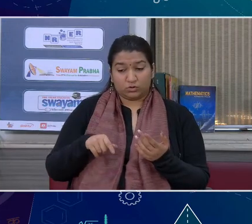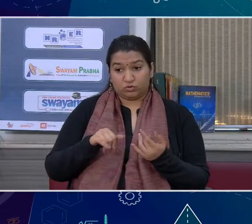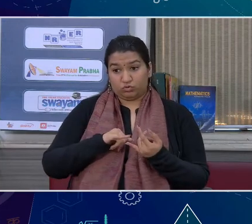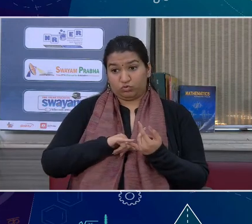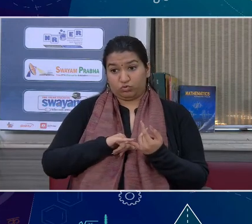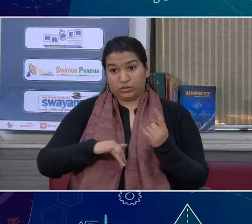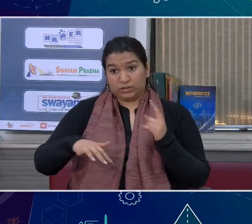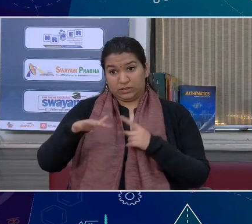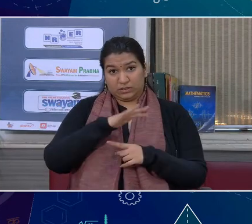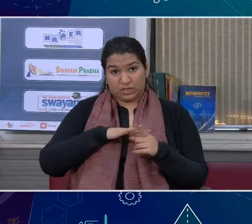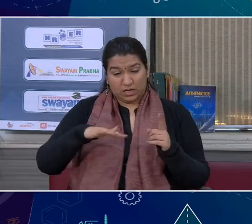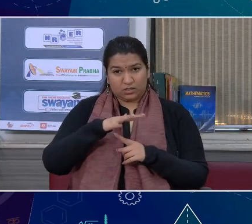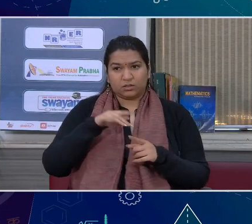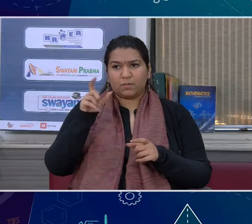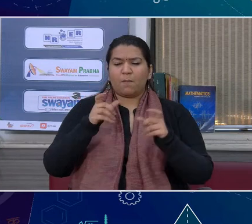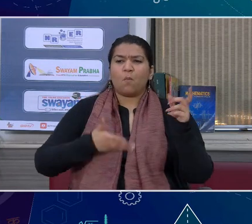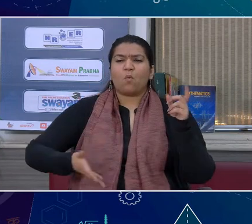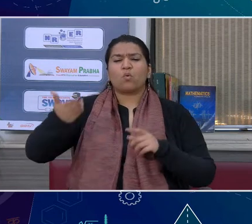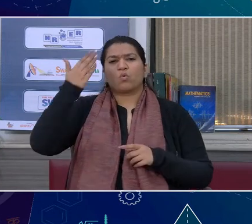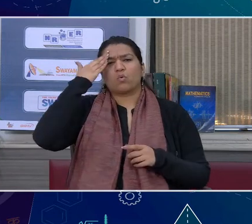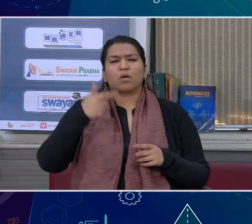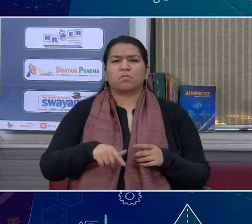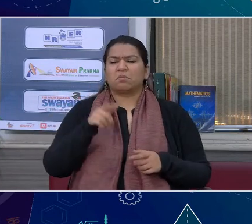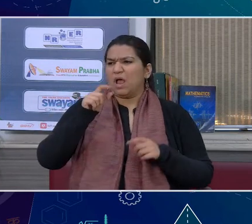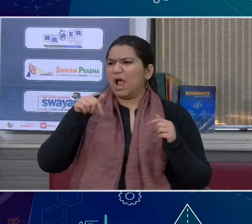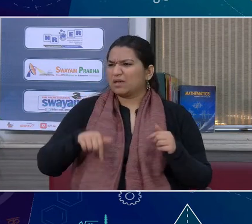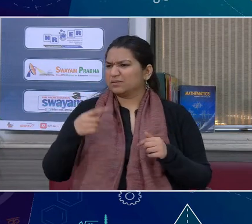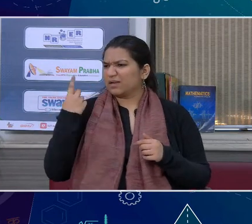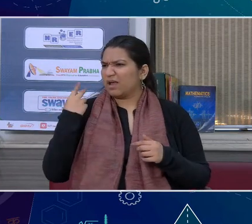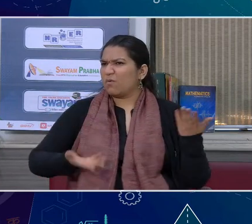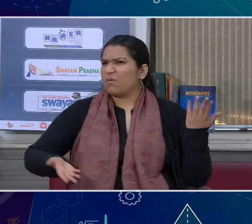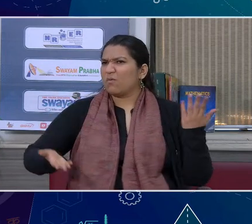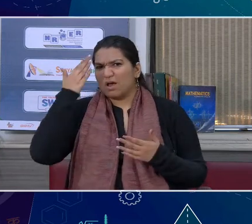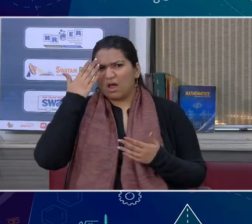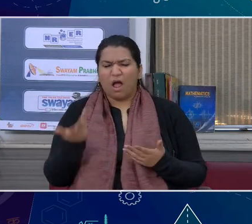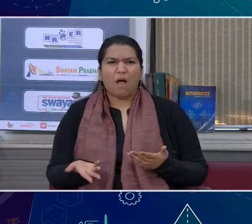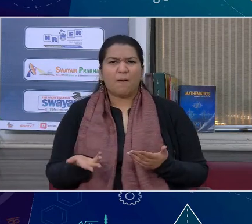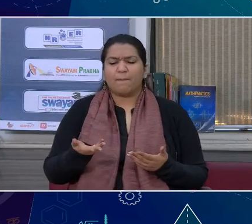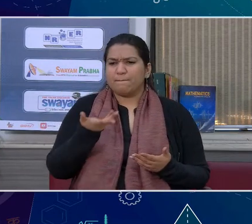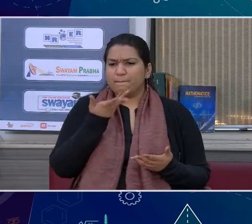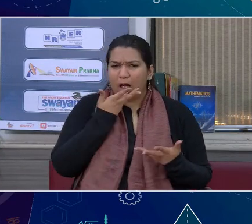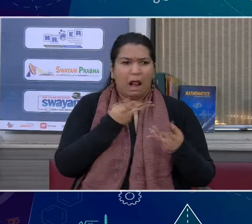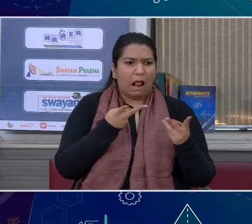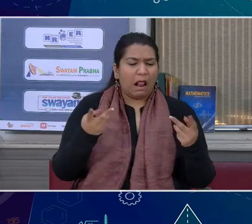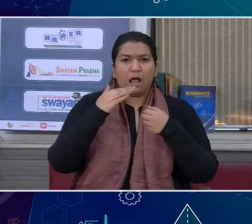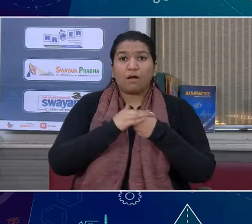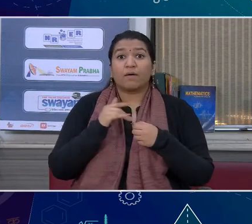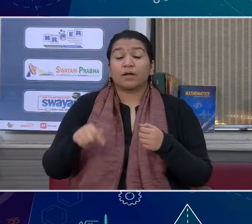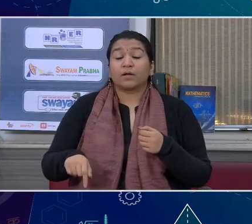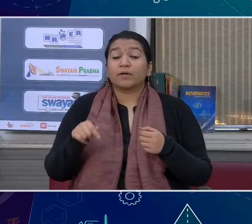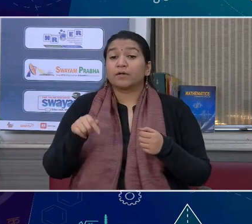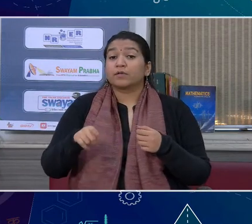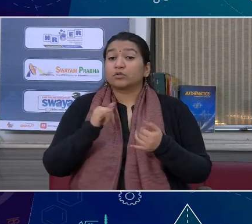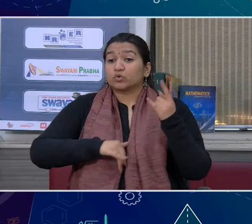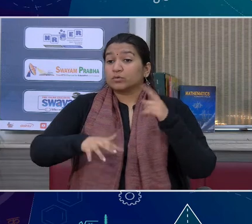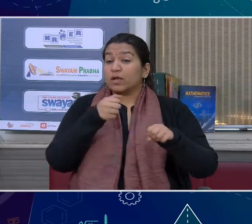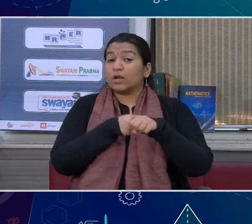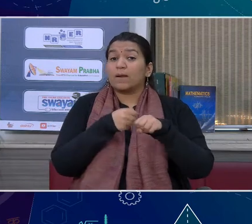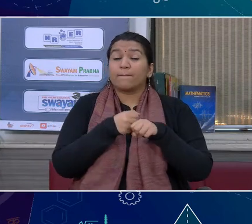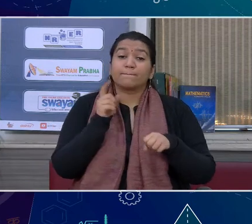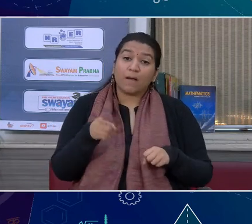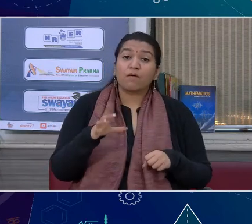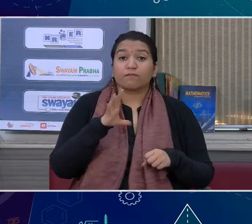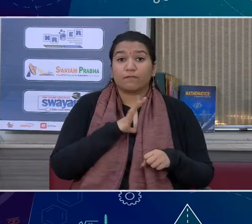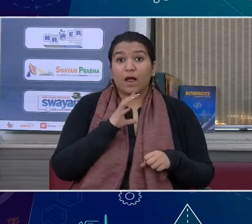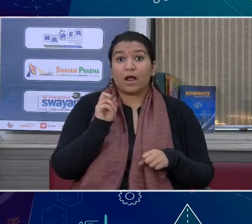करने वाला हमेशा ऐसा नहीं होता है कि जैसे हम आज कल पढ़ते हैं कि उकपानी बंद हो गया तो समाजी करना बुरा नहीं है अगर